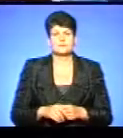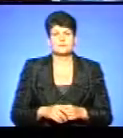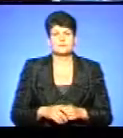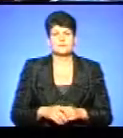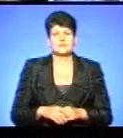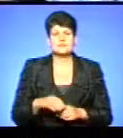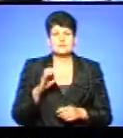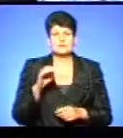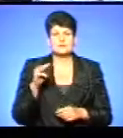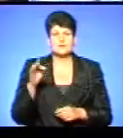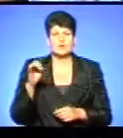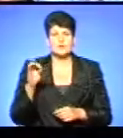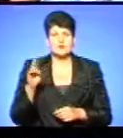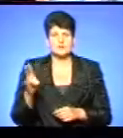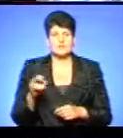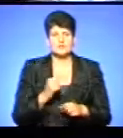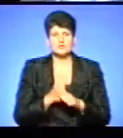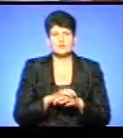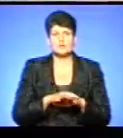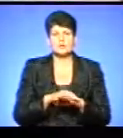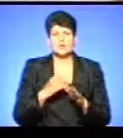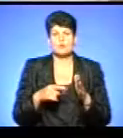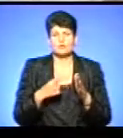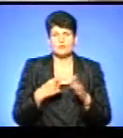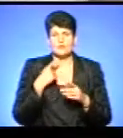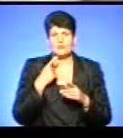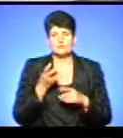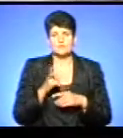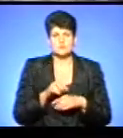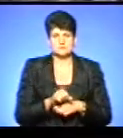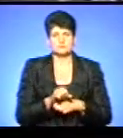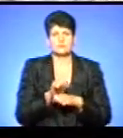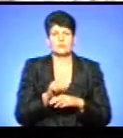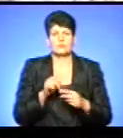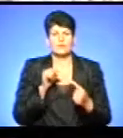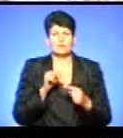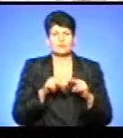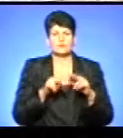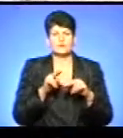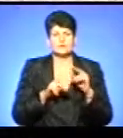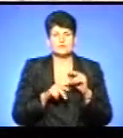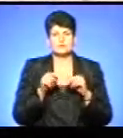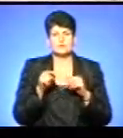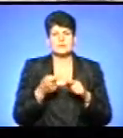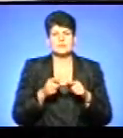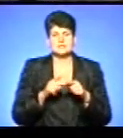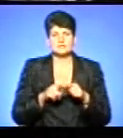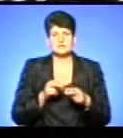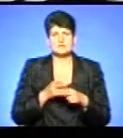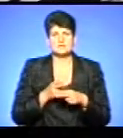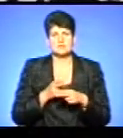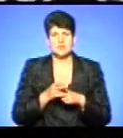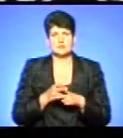Світлана Троян працює на ринку «Мотор». Вона каже, що вийшла на протест проти будівництва біля дороги, бо споруда блокуватиме під'їзд до ринку.